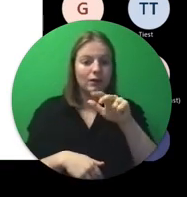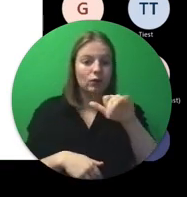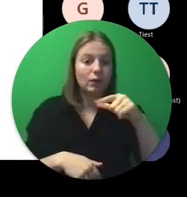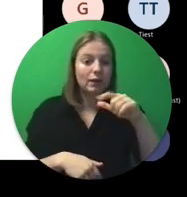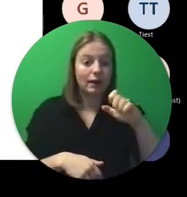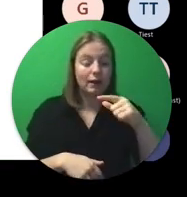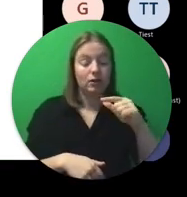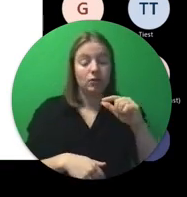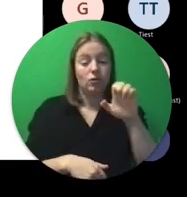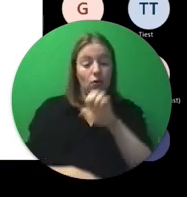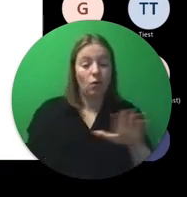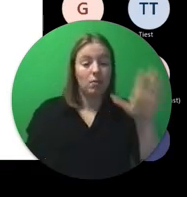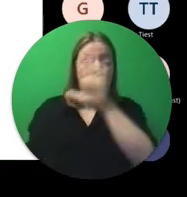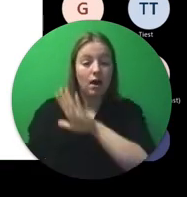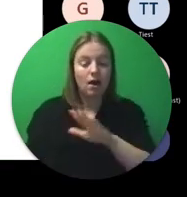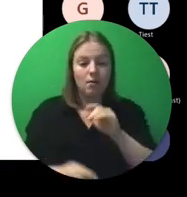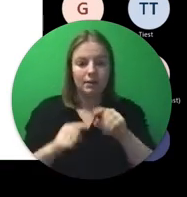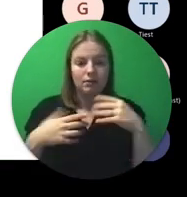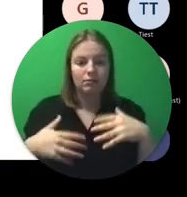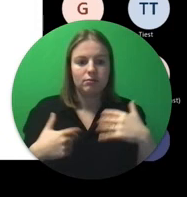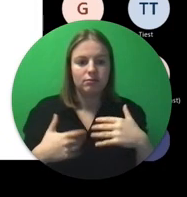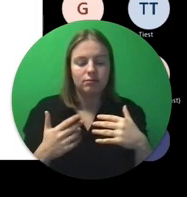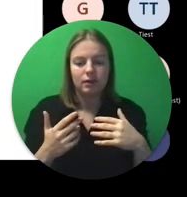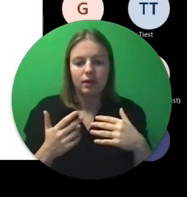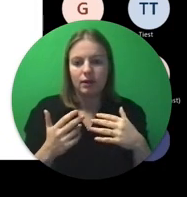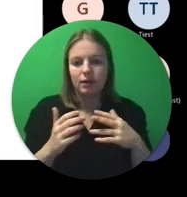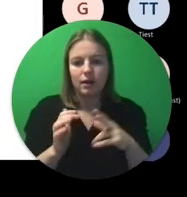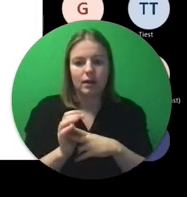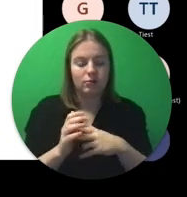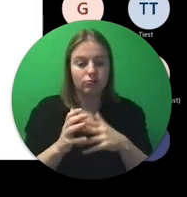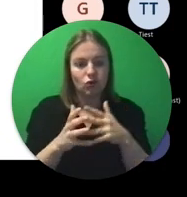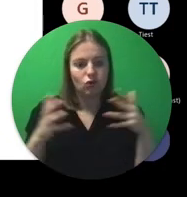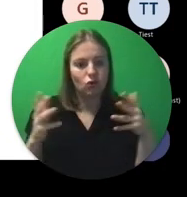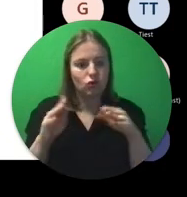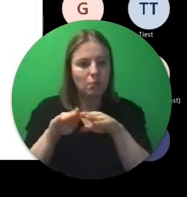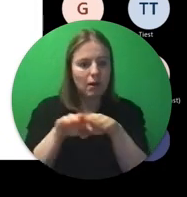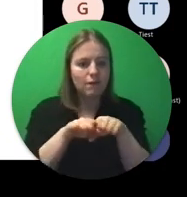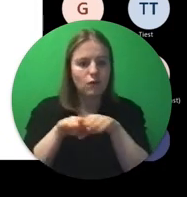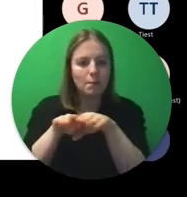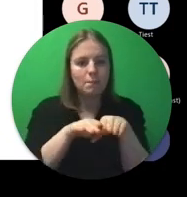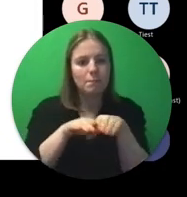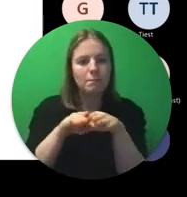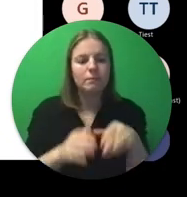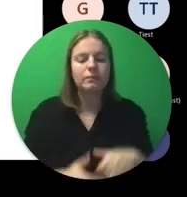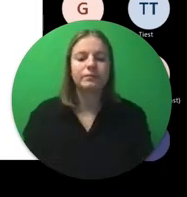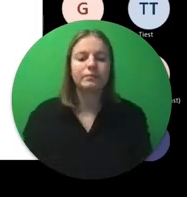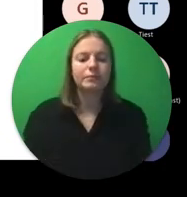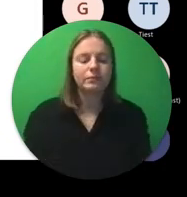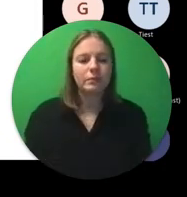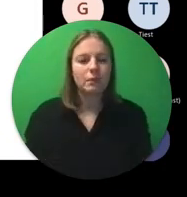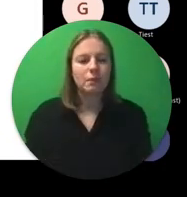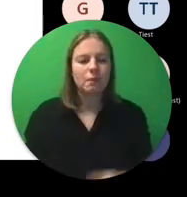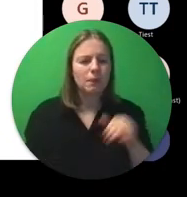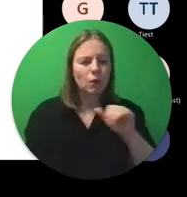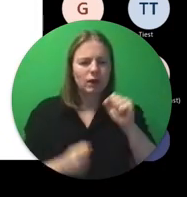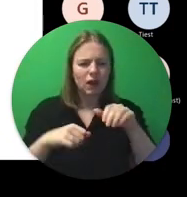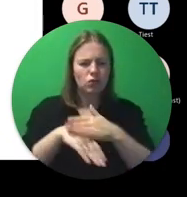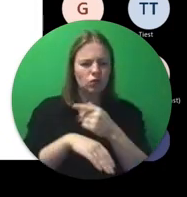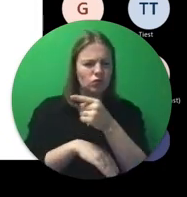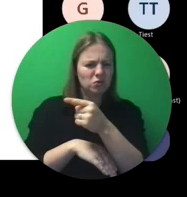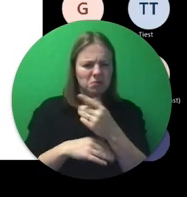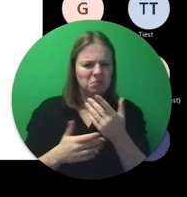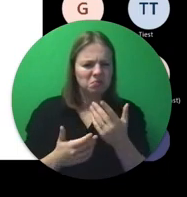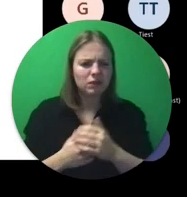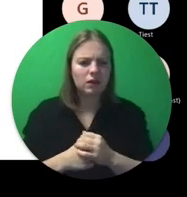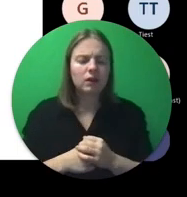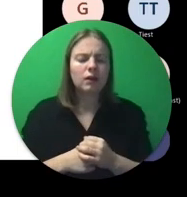gans Europa. Dus het is toch wel een stevige platform. Wat kan je met E-Twinning doen?